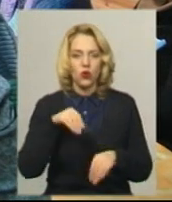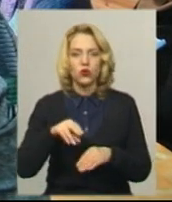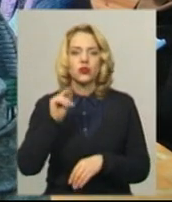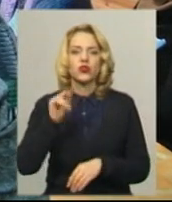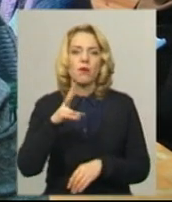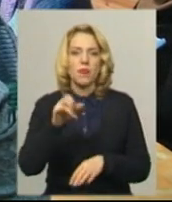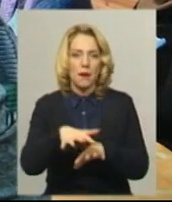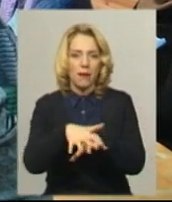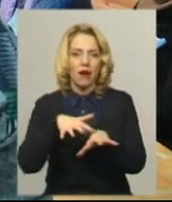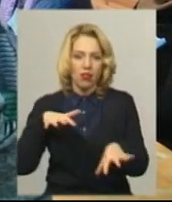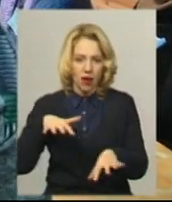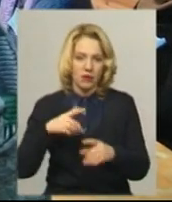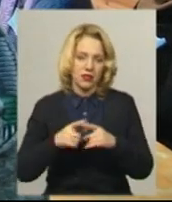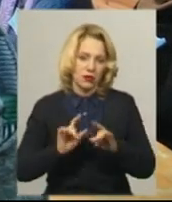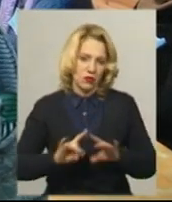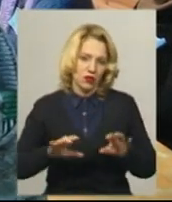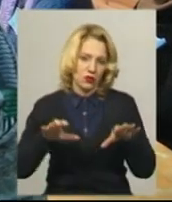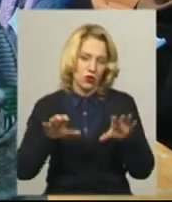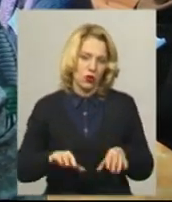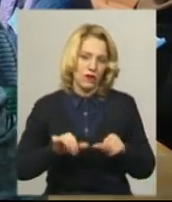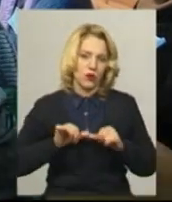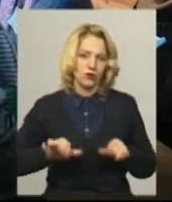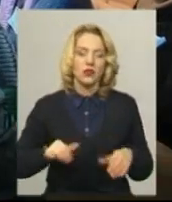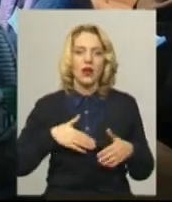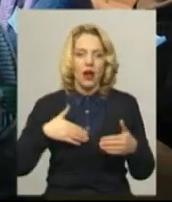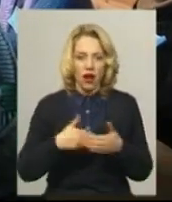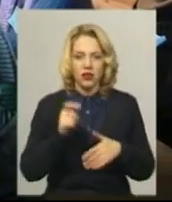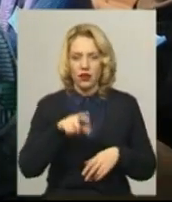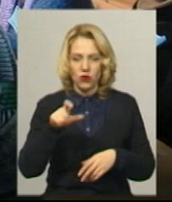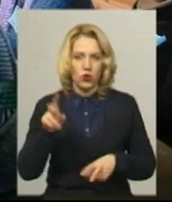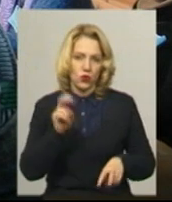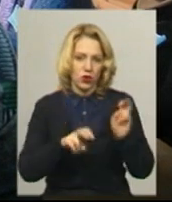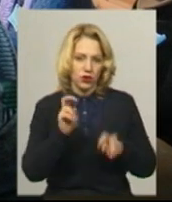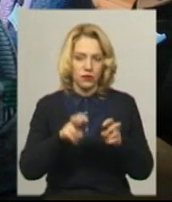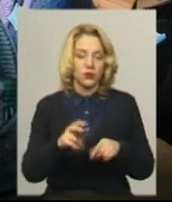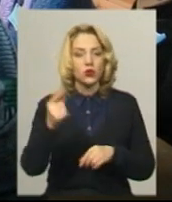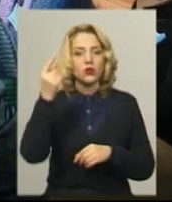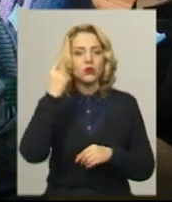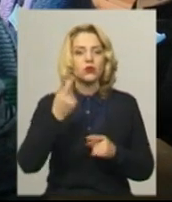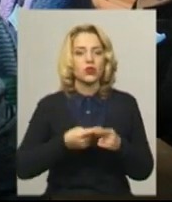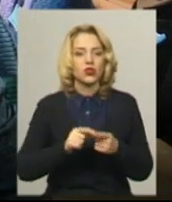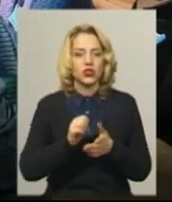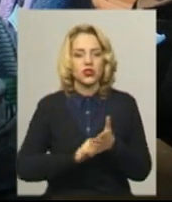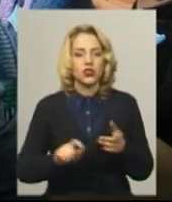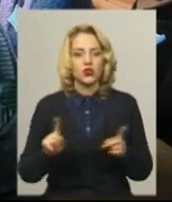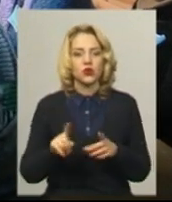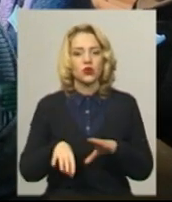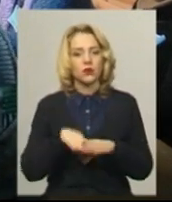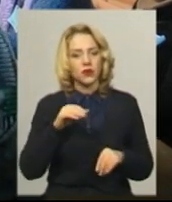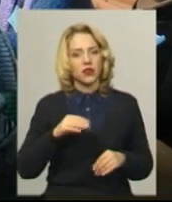дільничної виборчої комісії Раїса Чижова. Активніше йдуть. Думають, через те, що в нас вибирається,